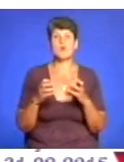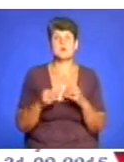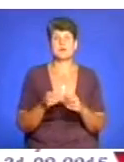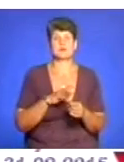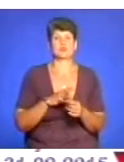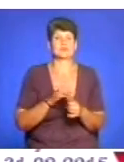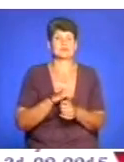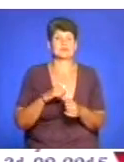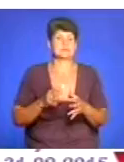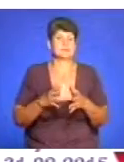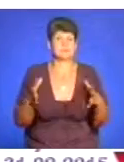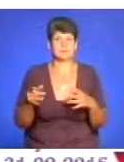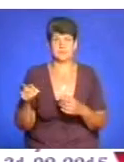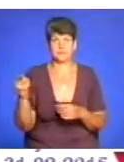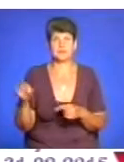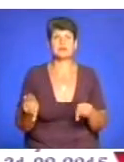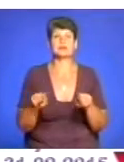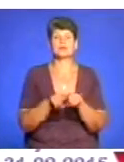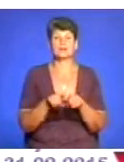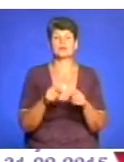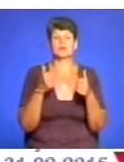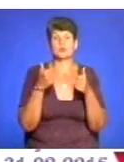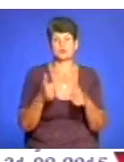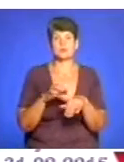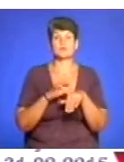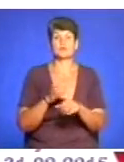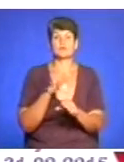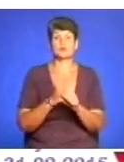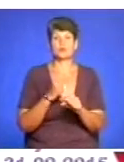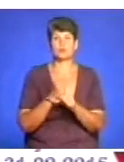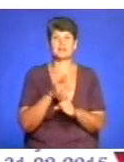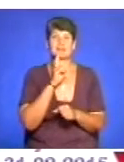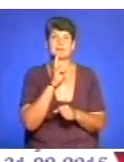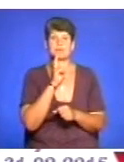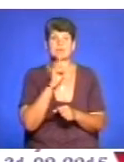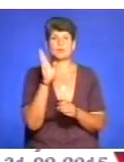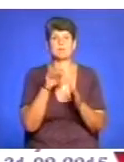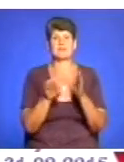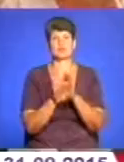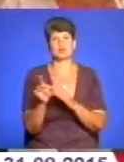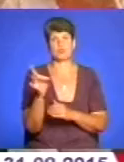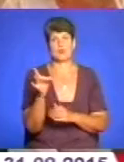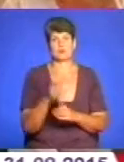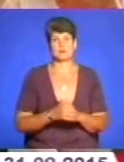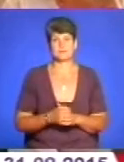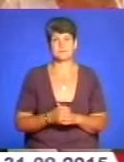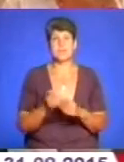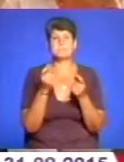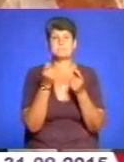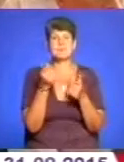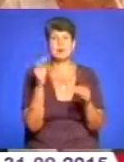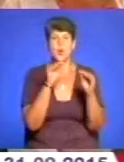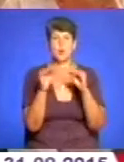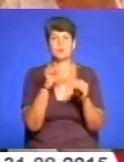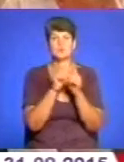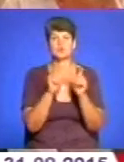в місті Тернополі. Також дуже добре ця робота проведена була у Кременецькому і Підволочевському районах. Малокомплектні школи –